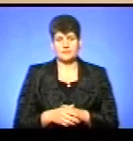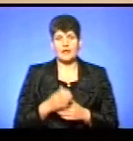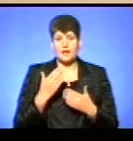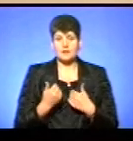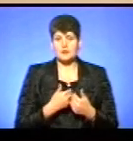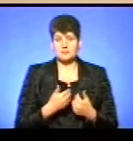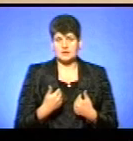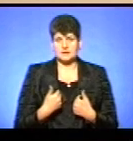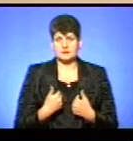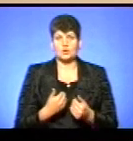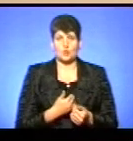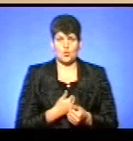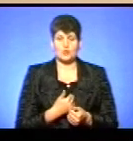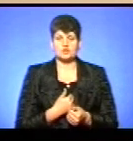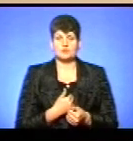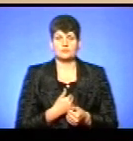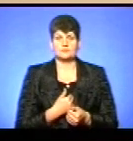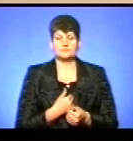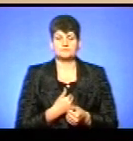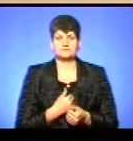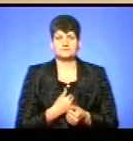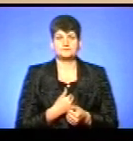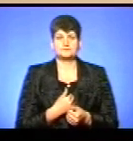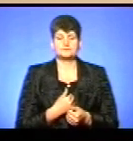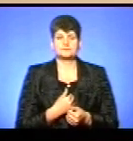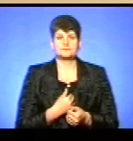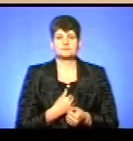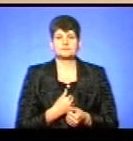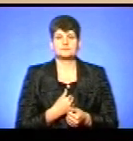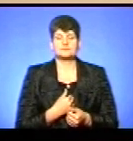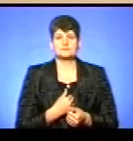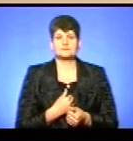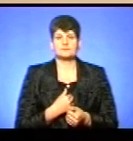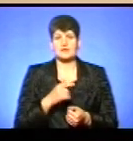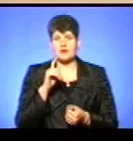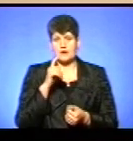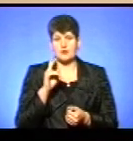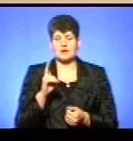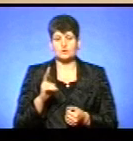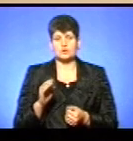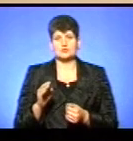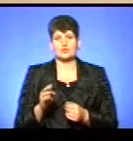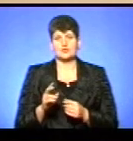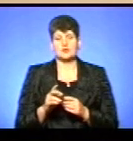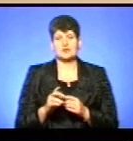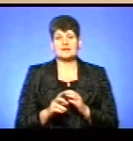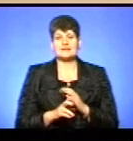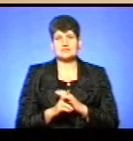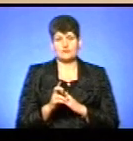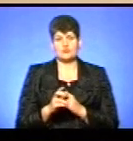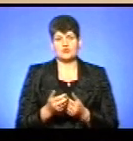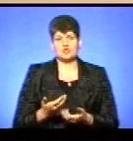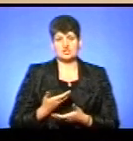хочемо з греко-католицькою церковою жити